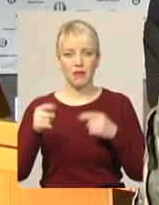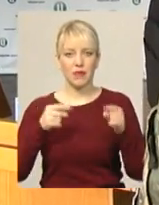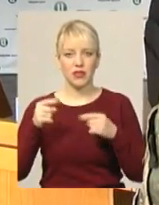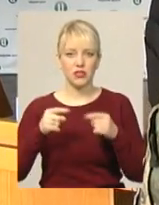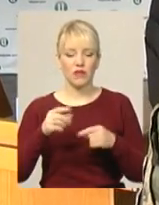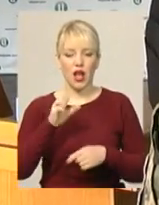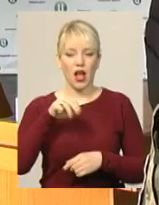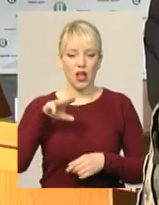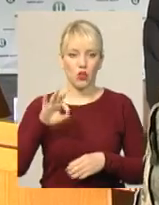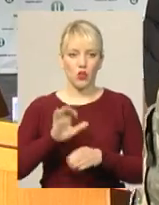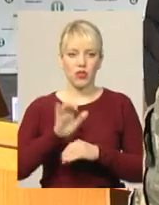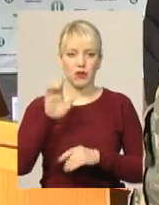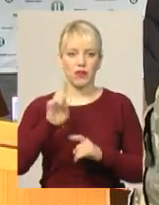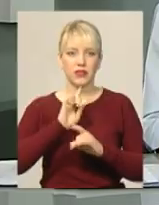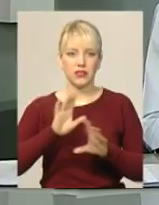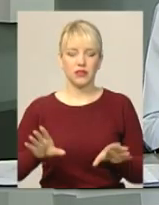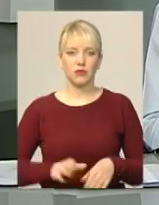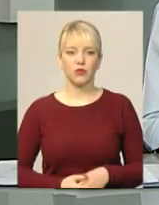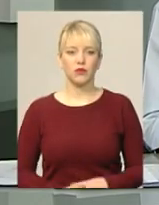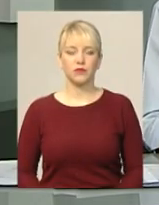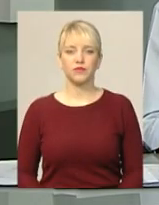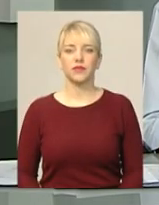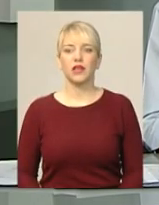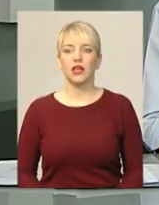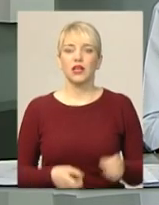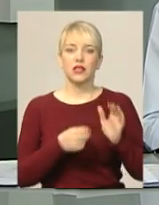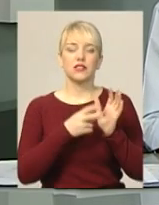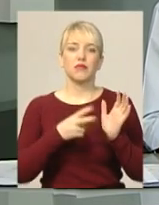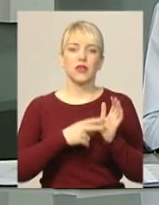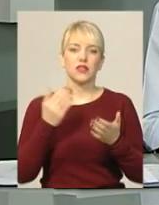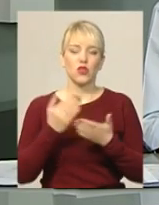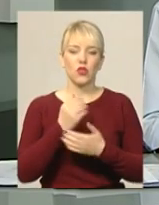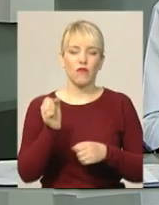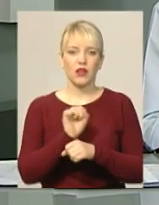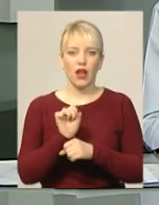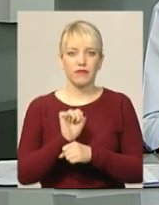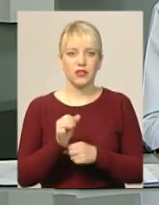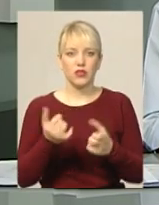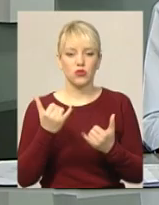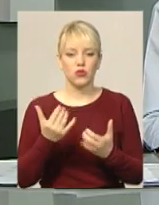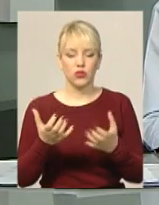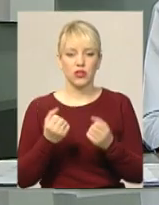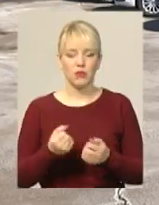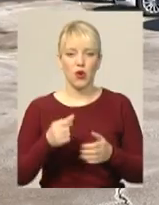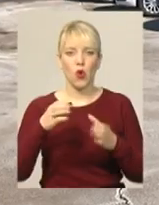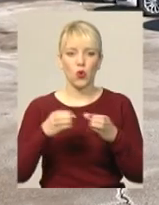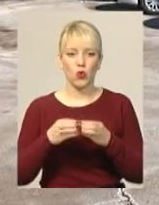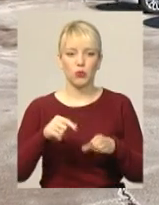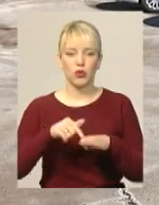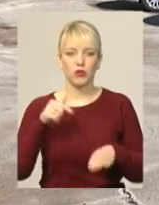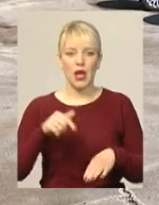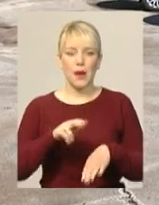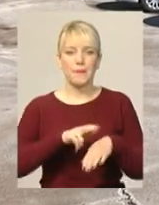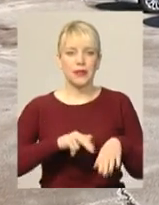зону АТО направлятися не будуть. 17 нових автівок сьогодні отримали групи реагування патрульної поліції